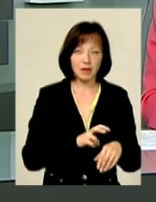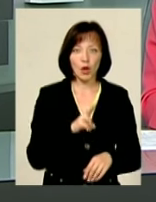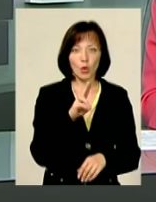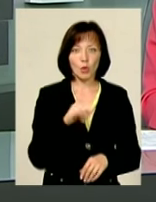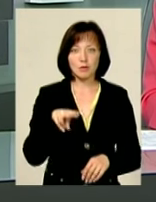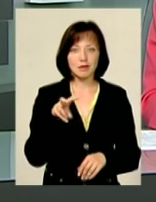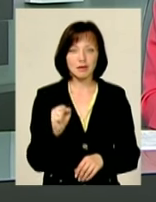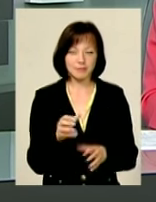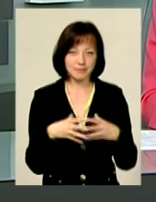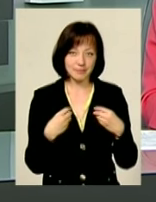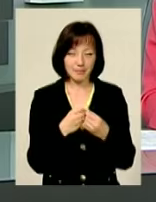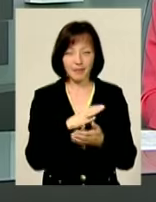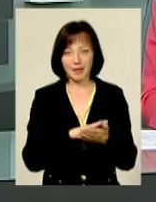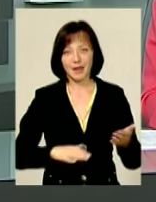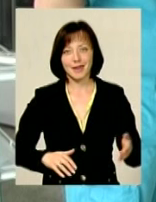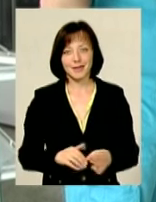Кудлів – далі у сюжеті.